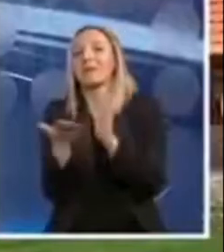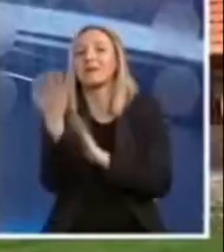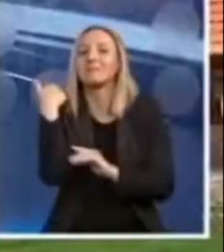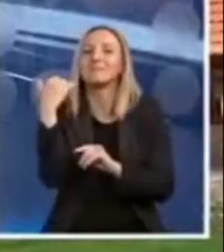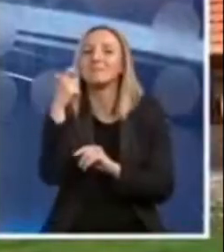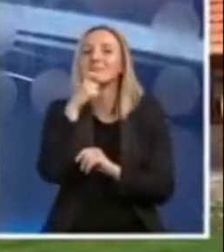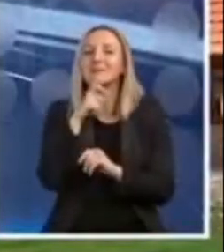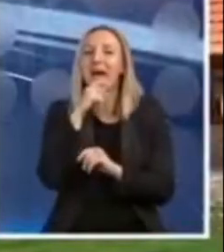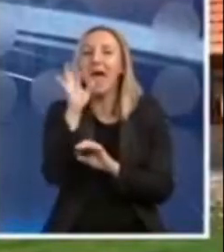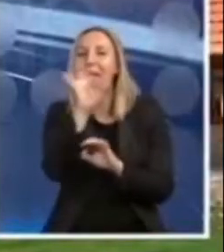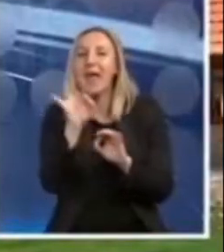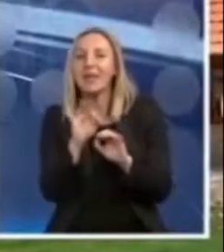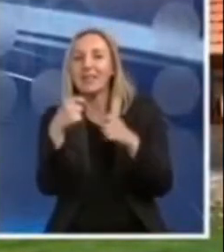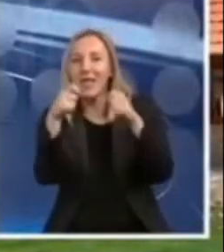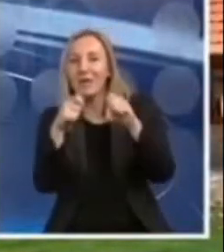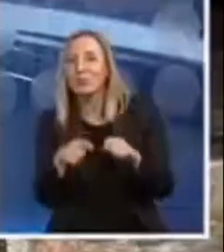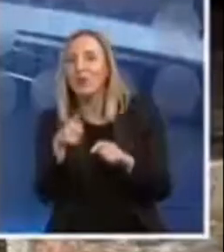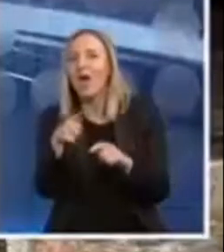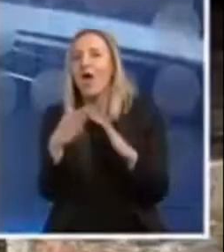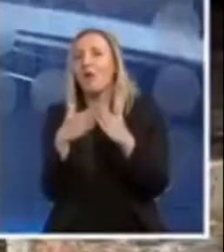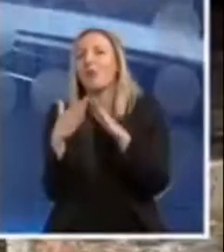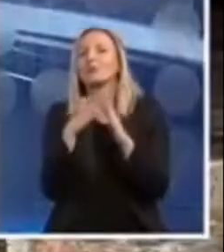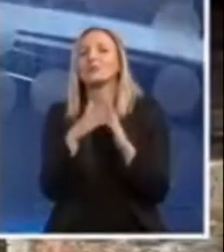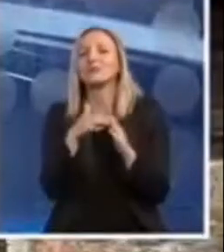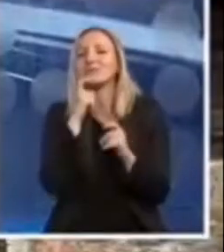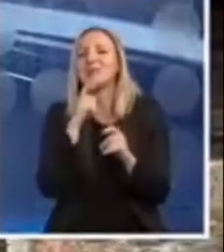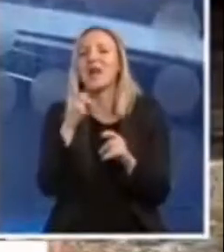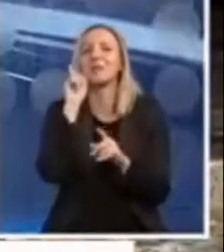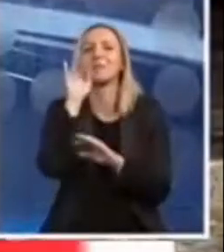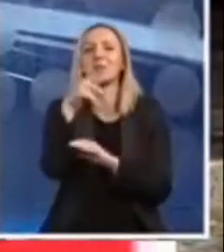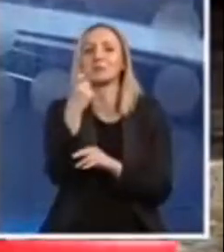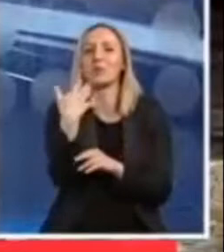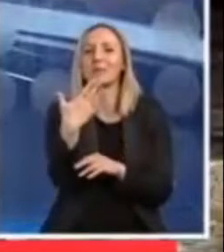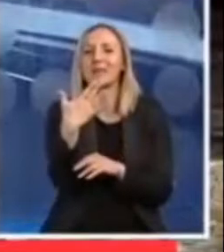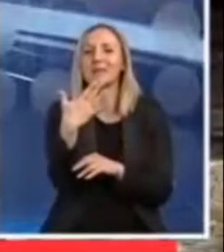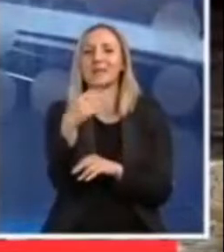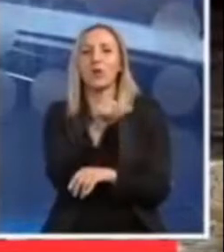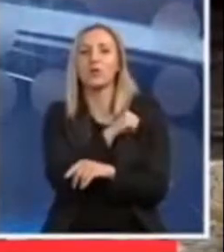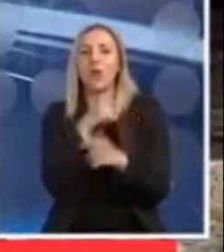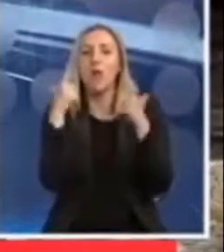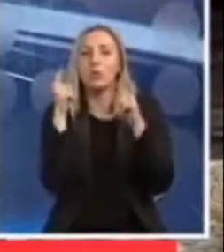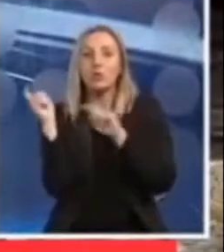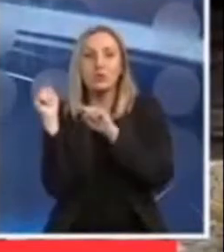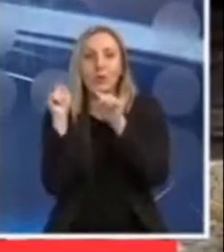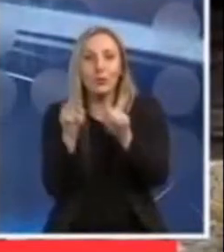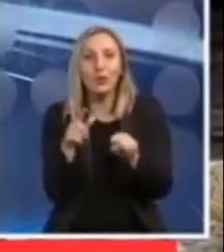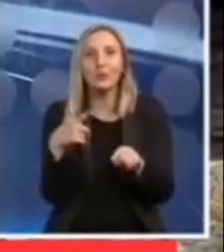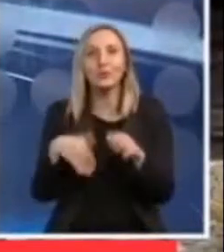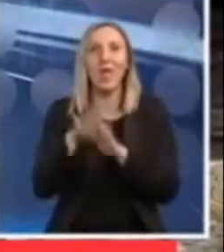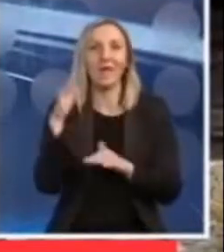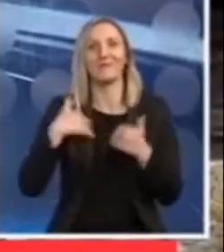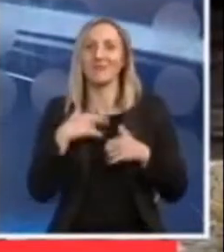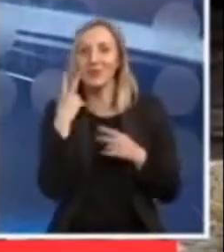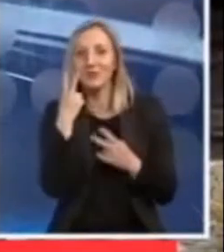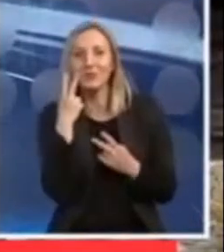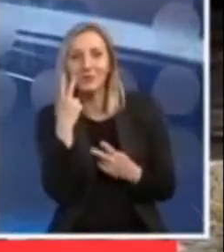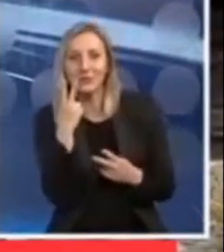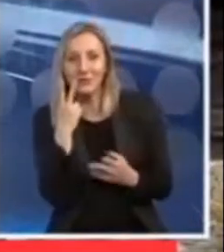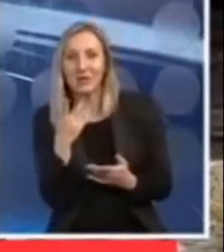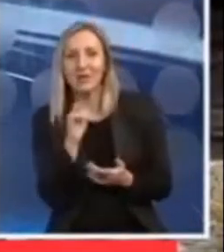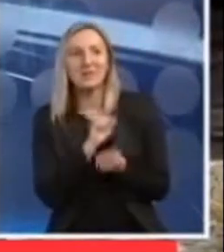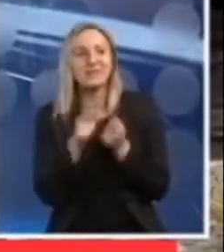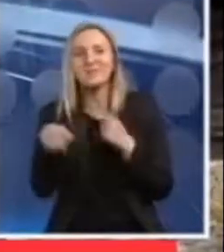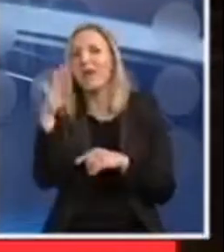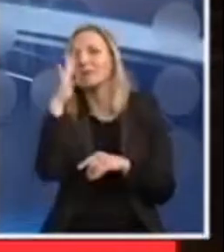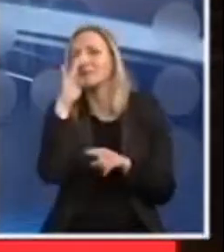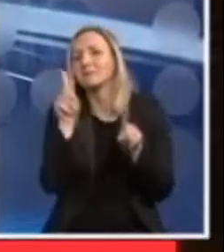doba. Ove kuće su sve stare, nekih 150 godina, i turisti kad dođu, njima je to najinteresantnije, ovdje je